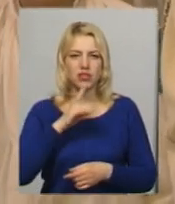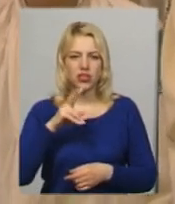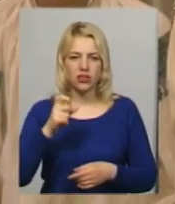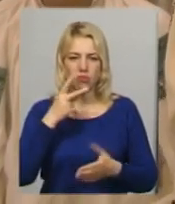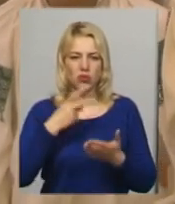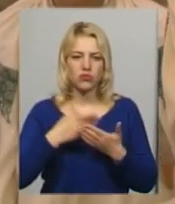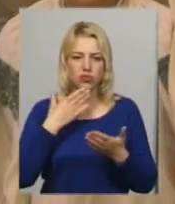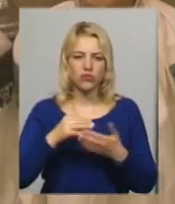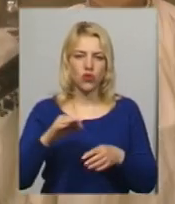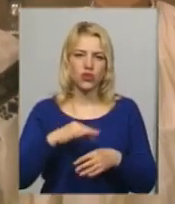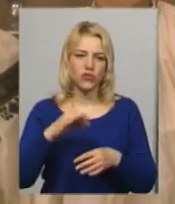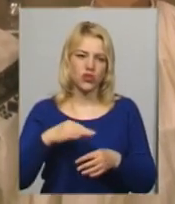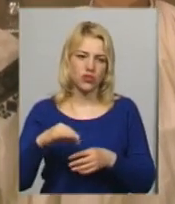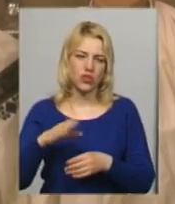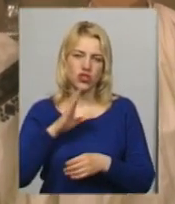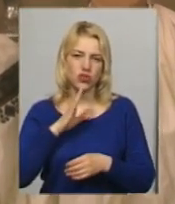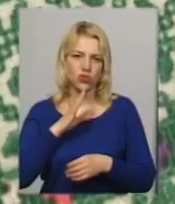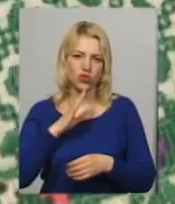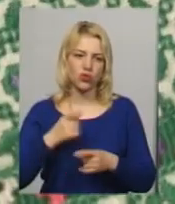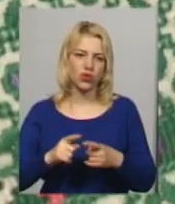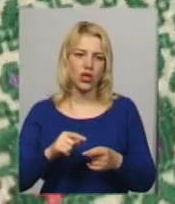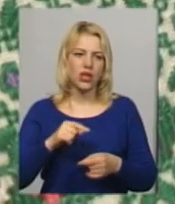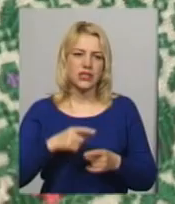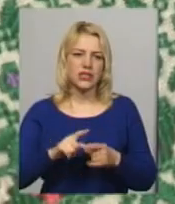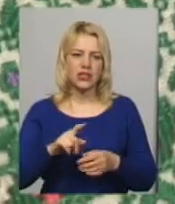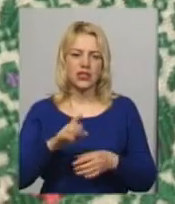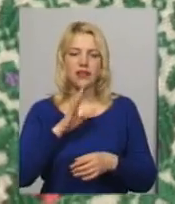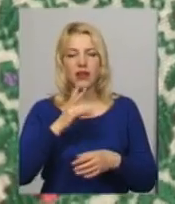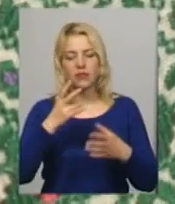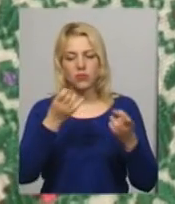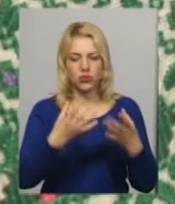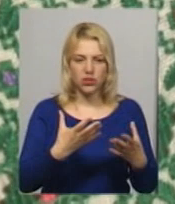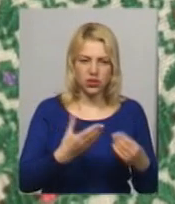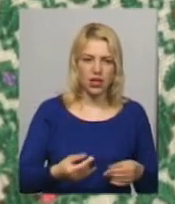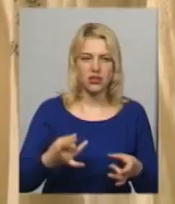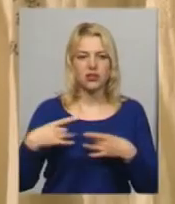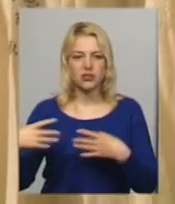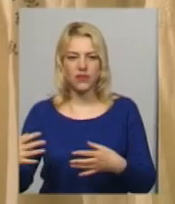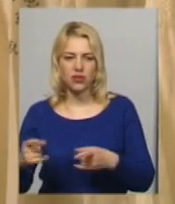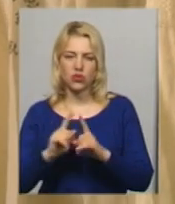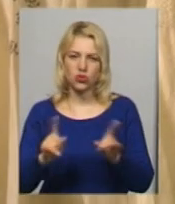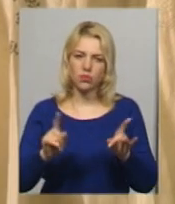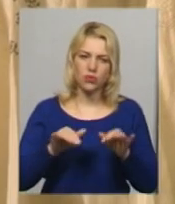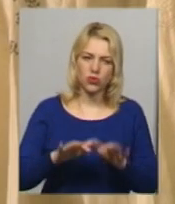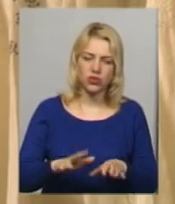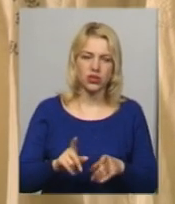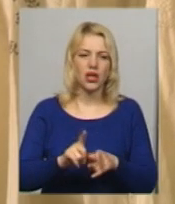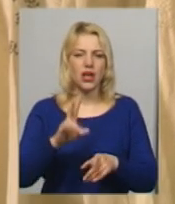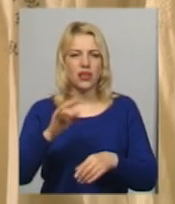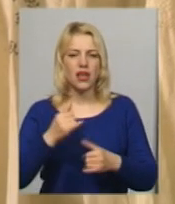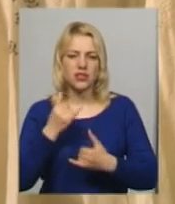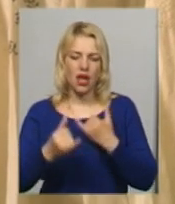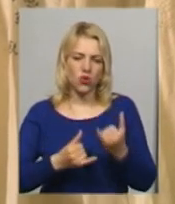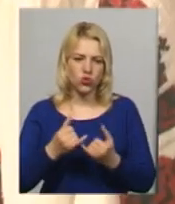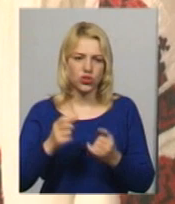показує свою колекцію вишиваних жіночих сорочок. Це сорочки на будень і на свято для особливих подій, як от заручени чи весілля. Вишиті вони